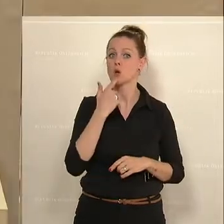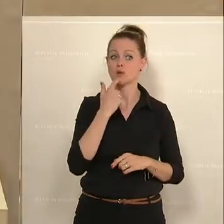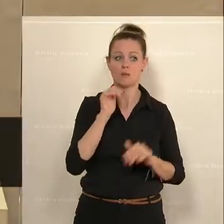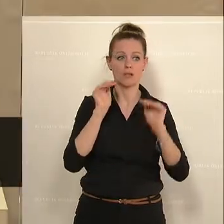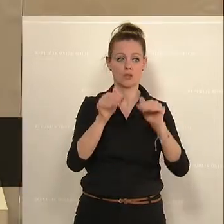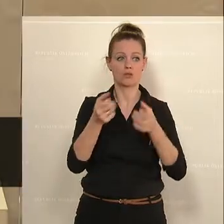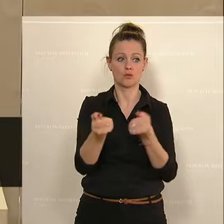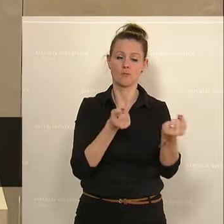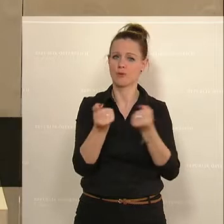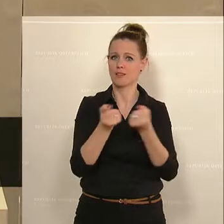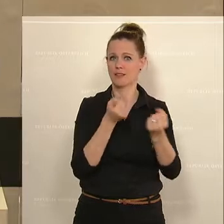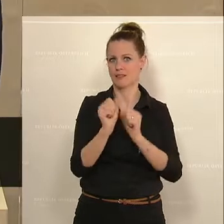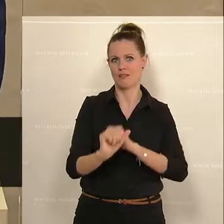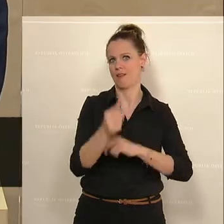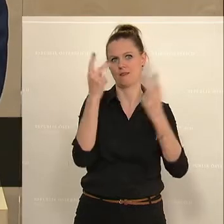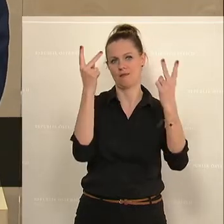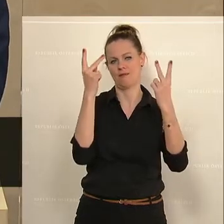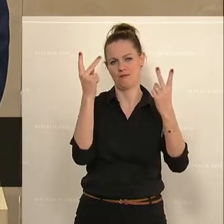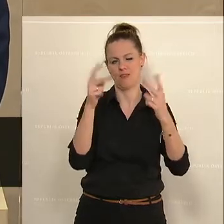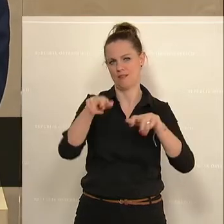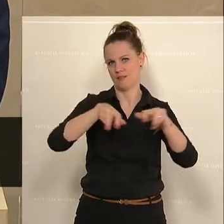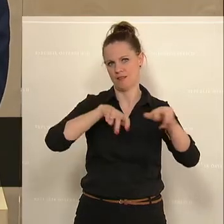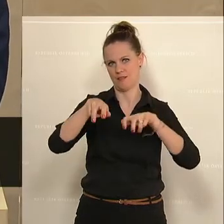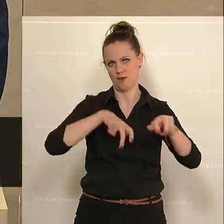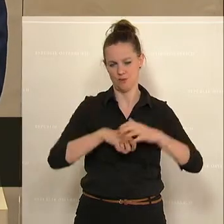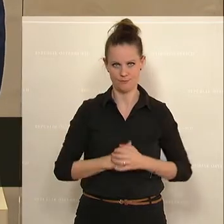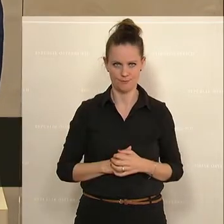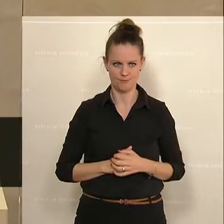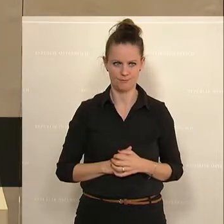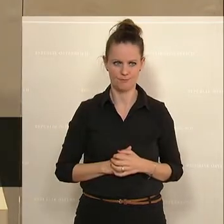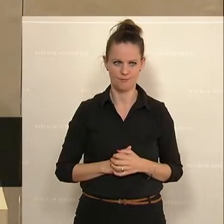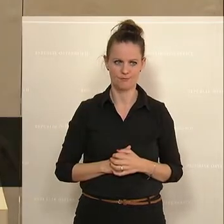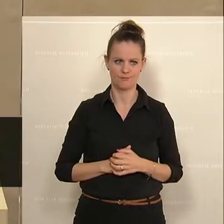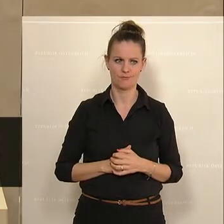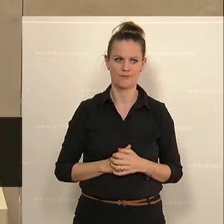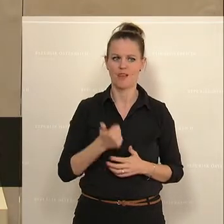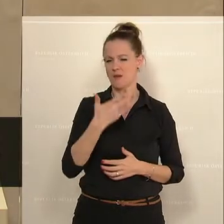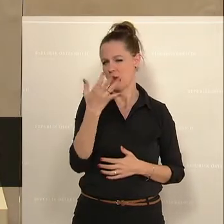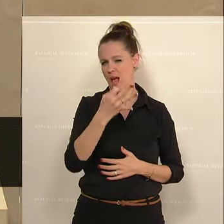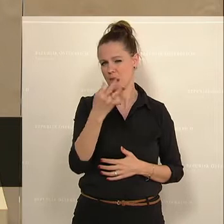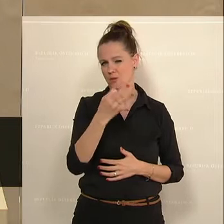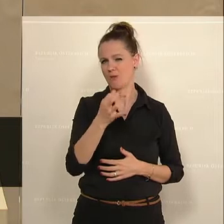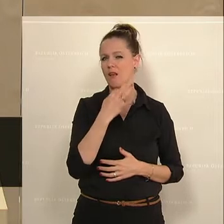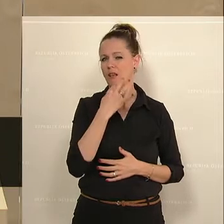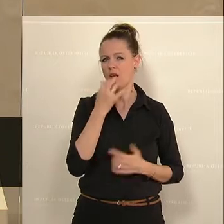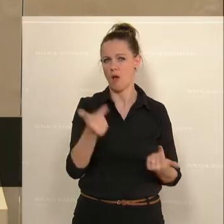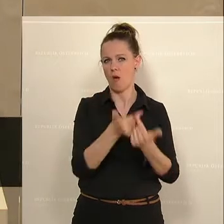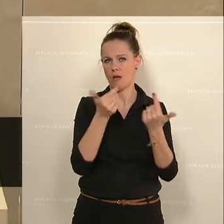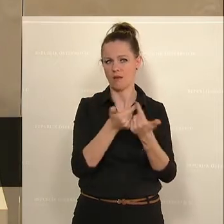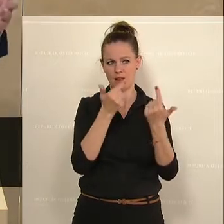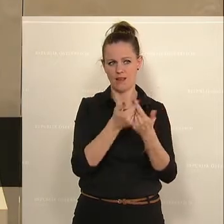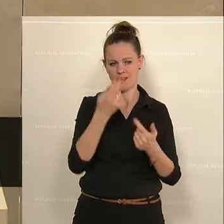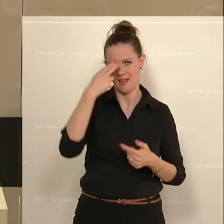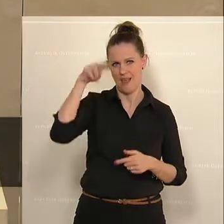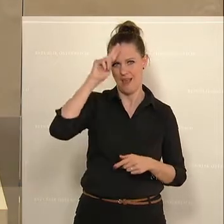Konsumentenschutzpolitik genießt oberste Priorität bei dieser Regierung. Ich werde Ihnen jetzt auch in den nächsten Minuten genau auch ausführen, Herr Kollege